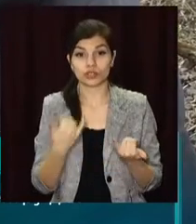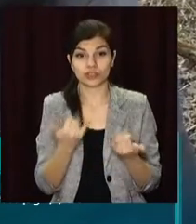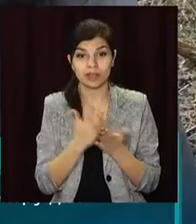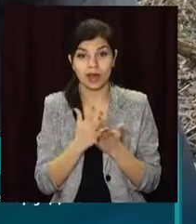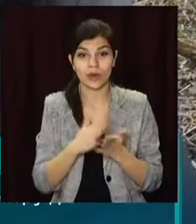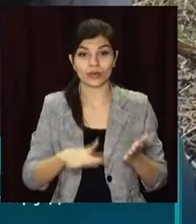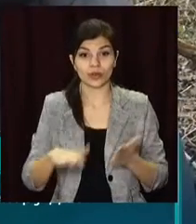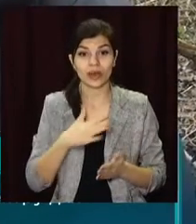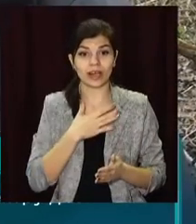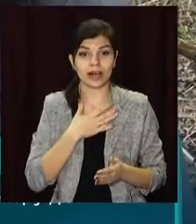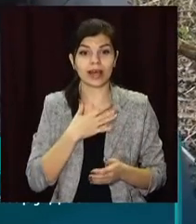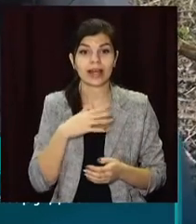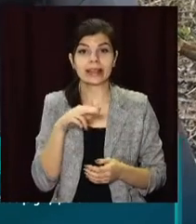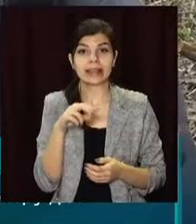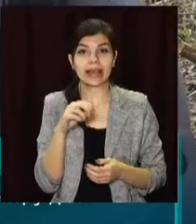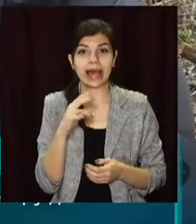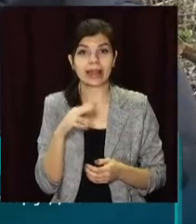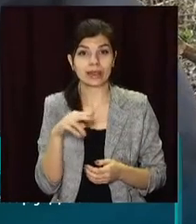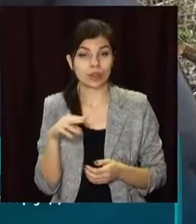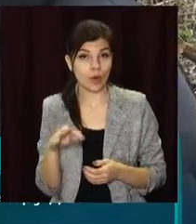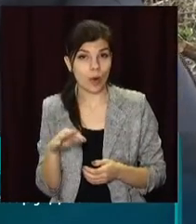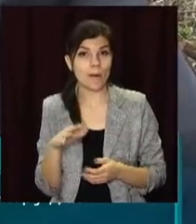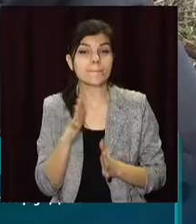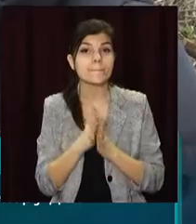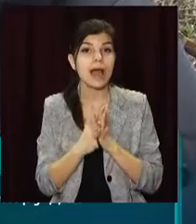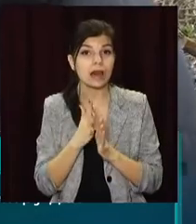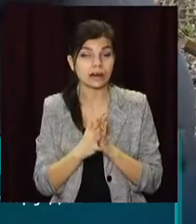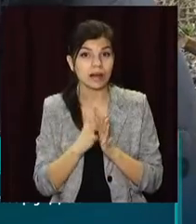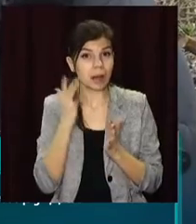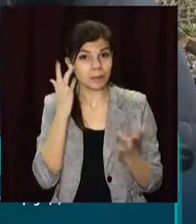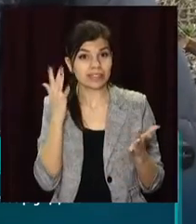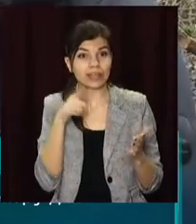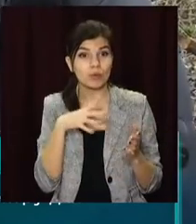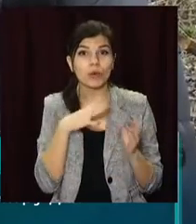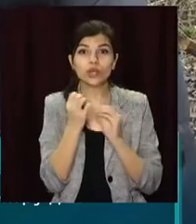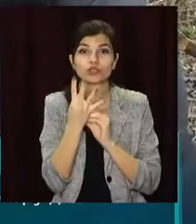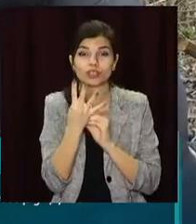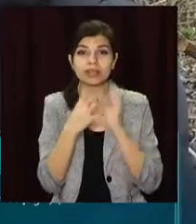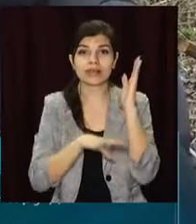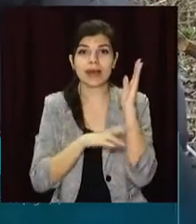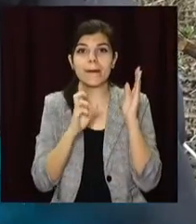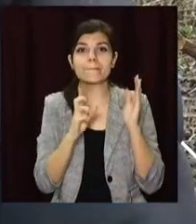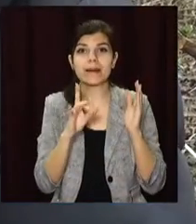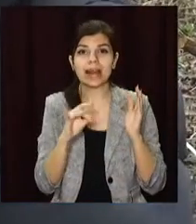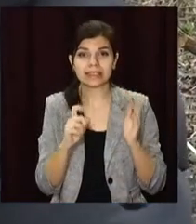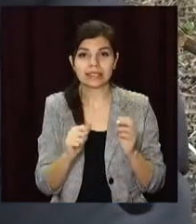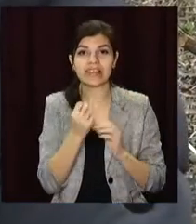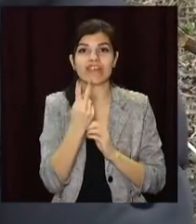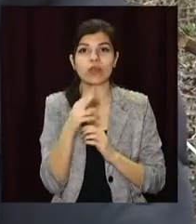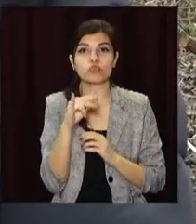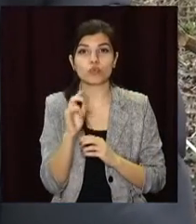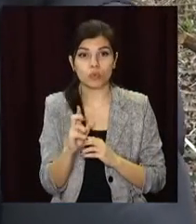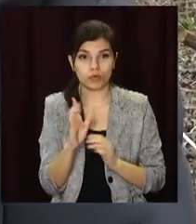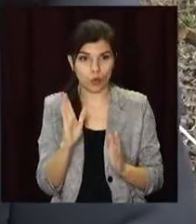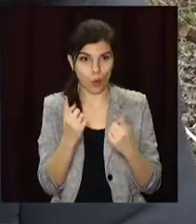території нашого дендропарку. Ви уявіть собі, що тут ми були посаджені 14 берез, 12 дубів, ось один